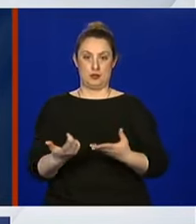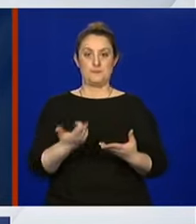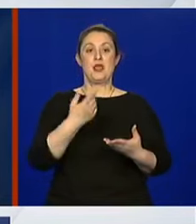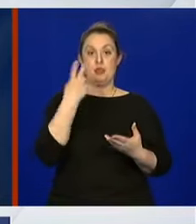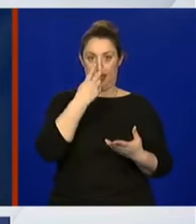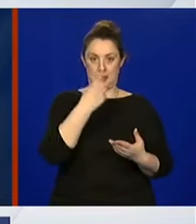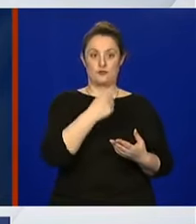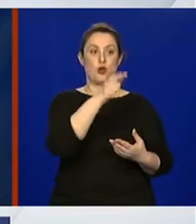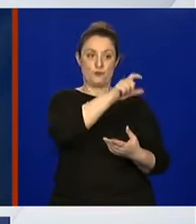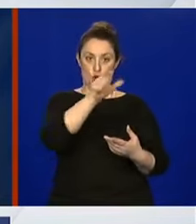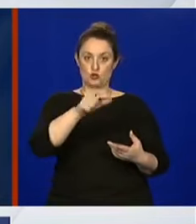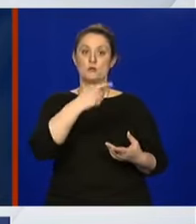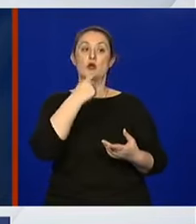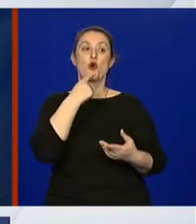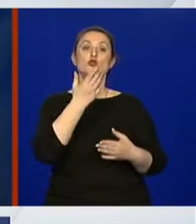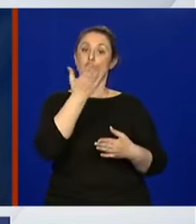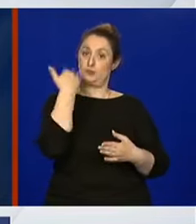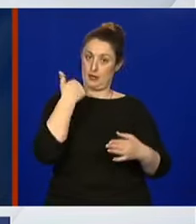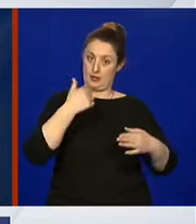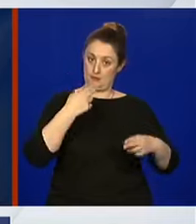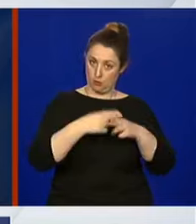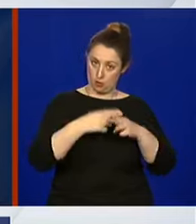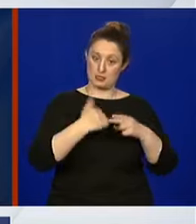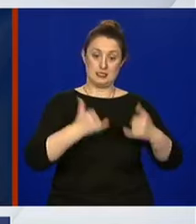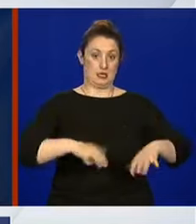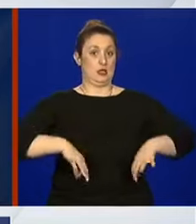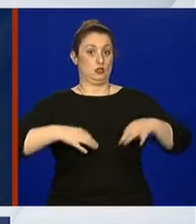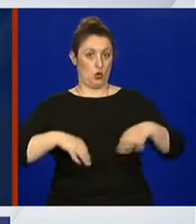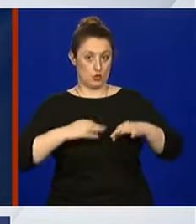ima sa puno manjim rizikom,